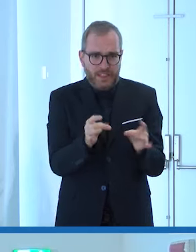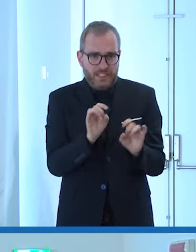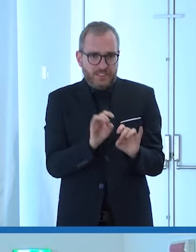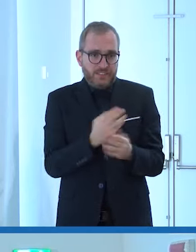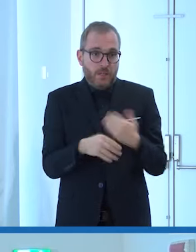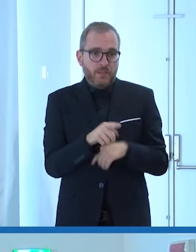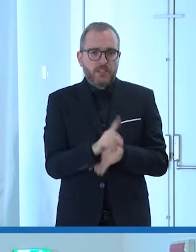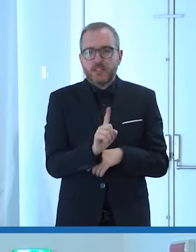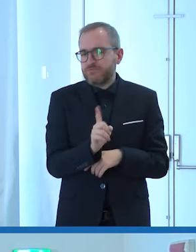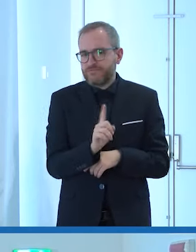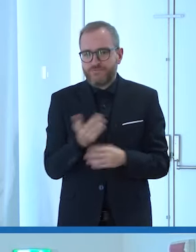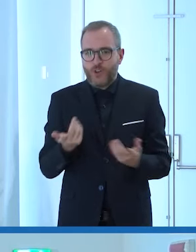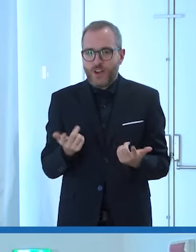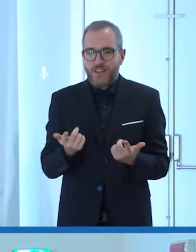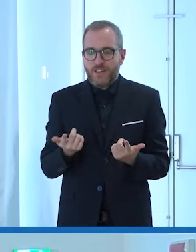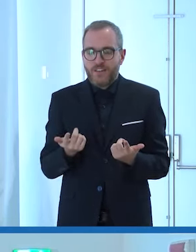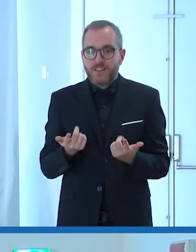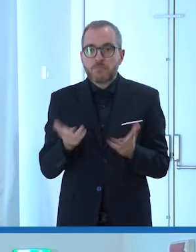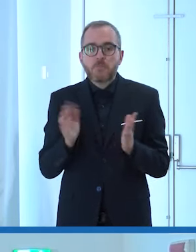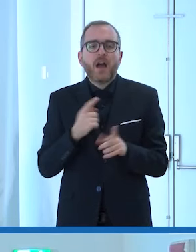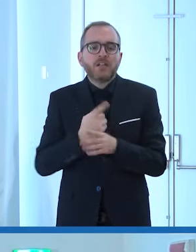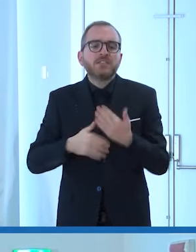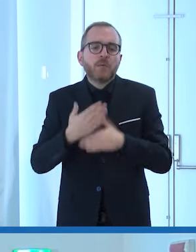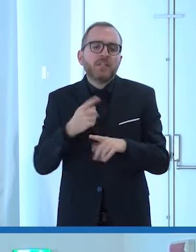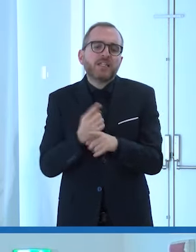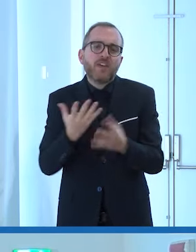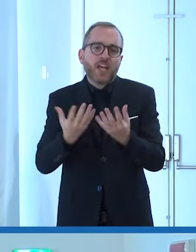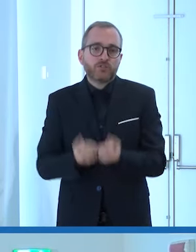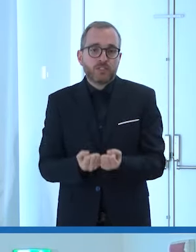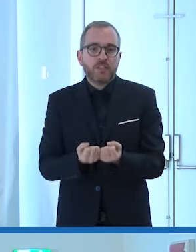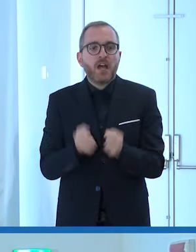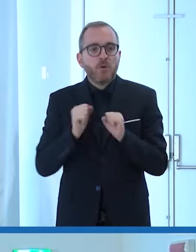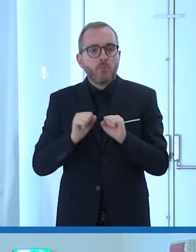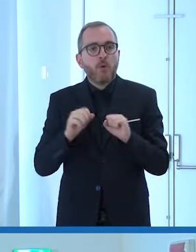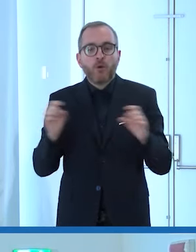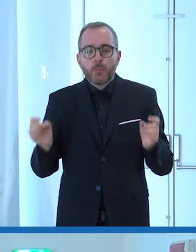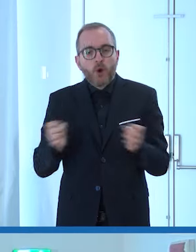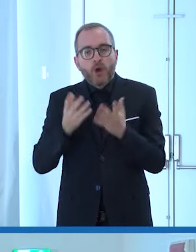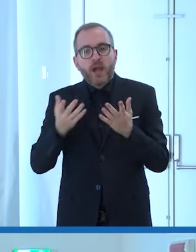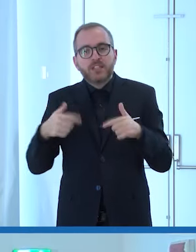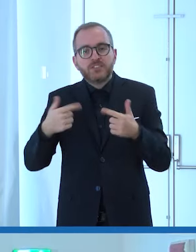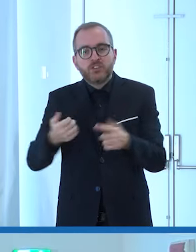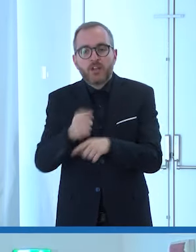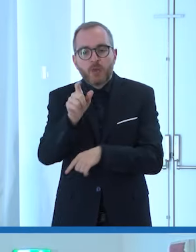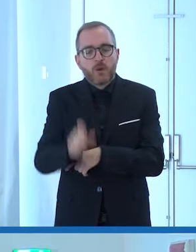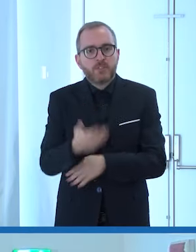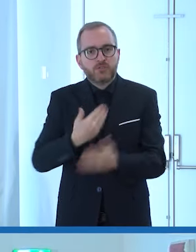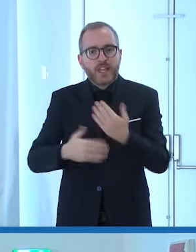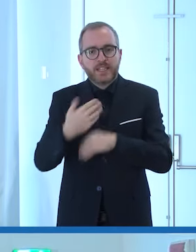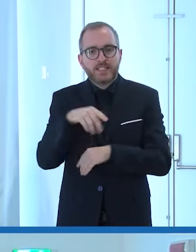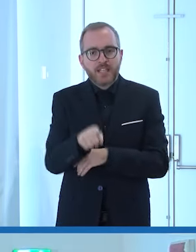ma semplicemente accettata dare l'opportunità a una persona che ha un handicap di